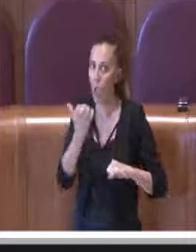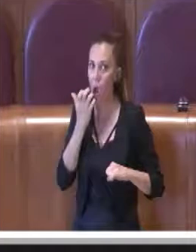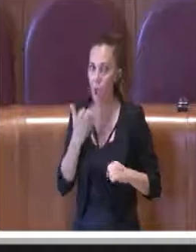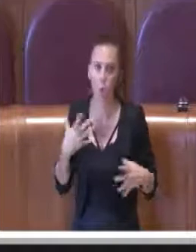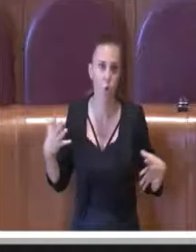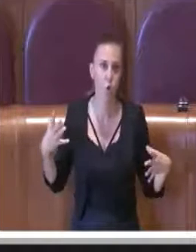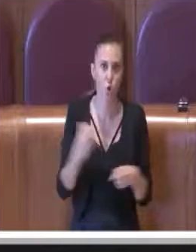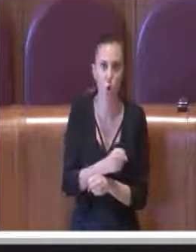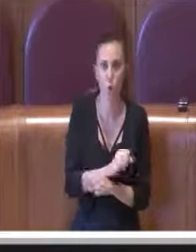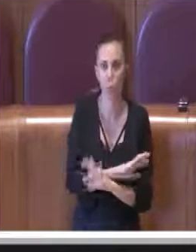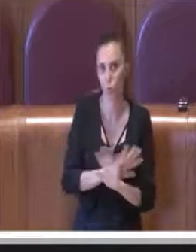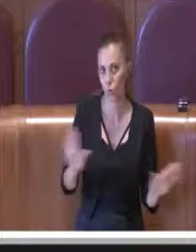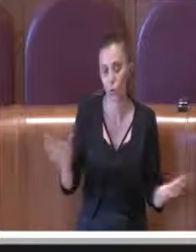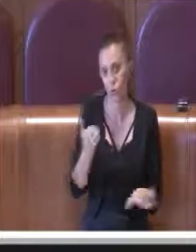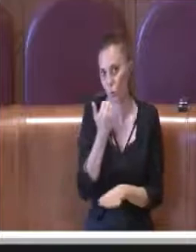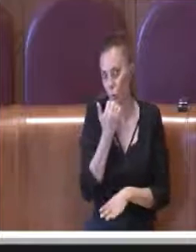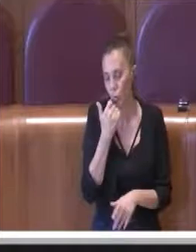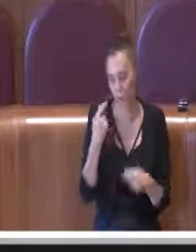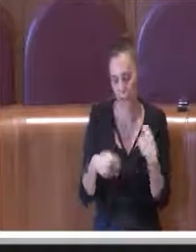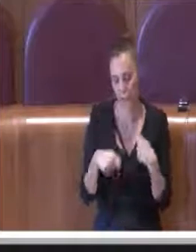Concludo. Ho concluso, scusi Presidente.